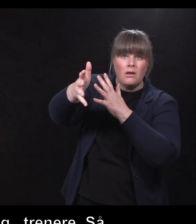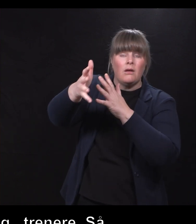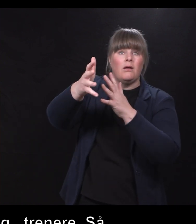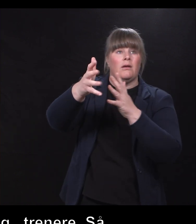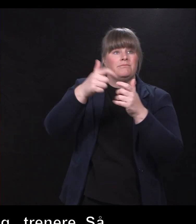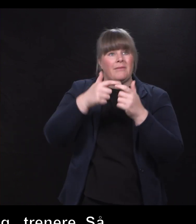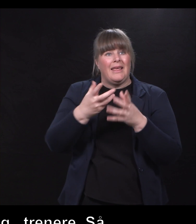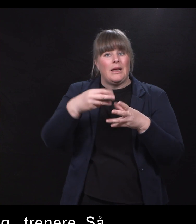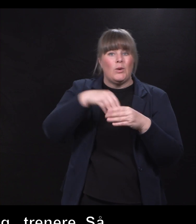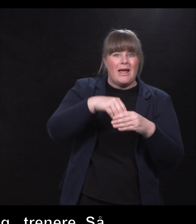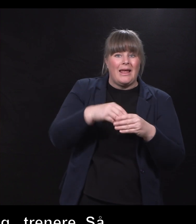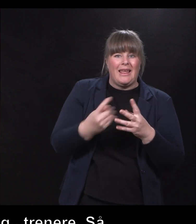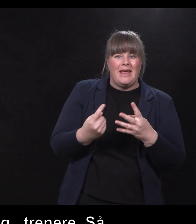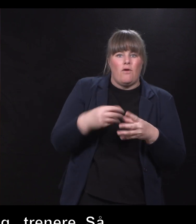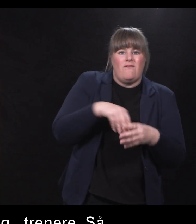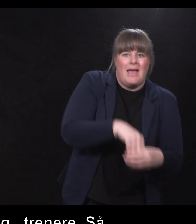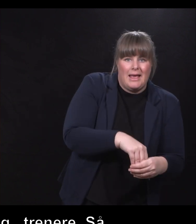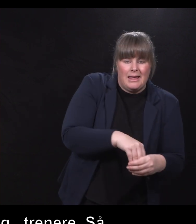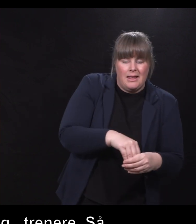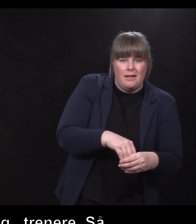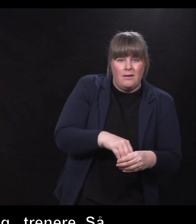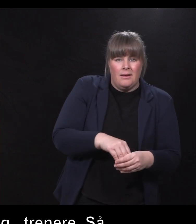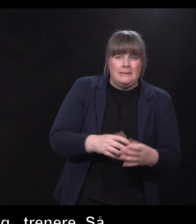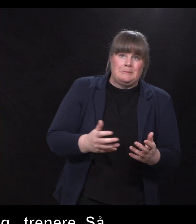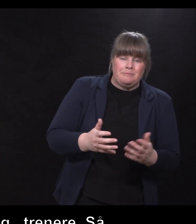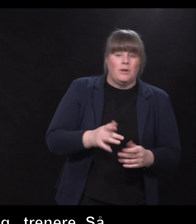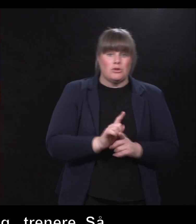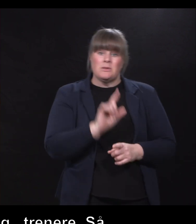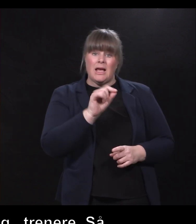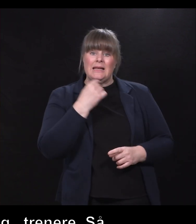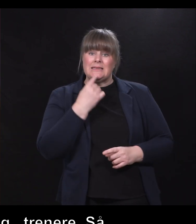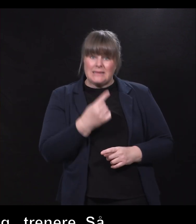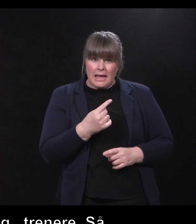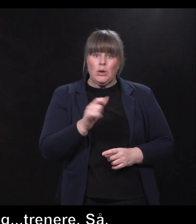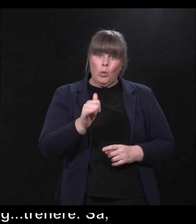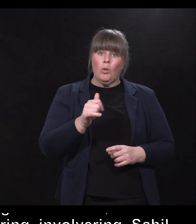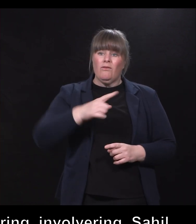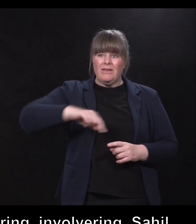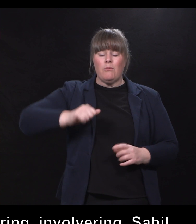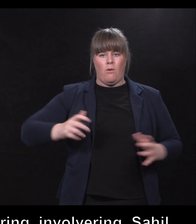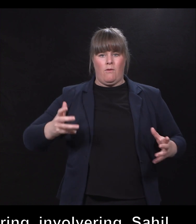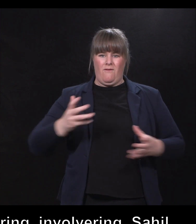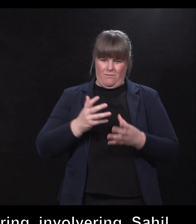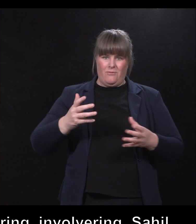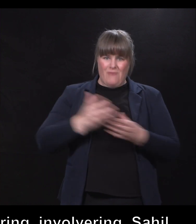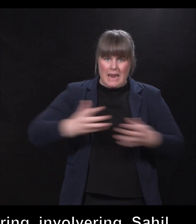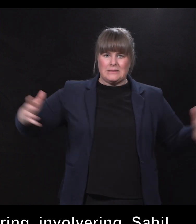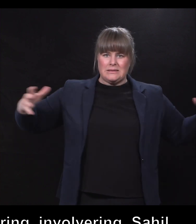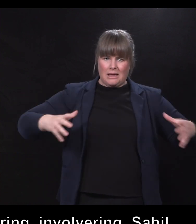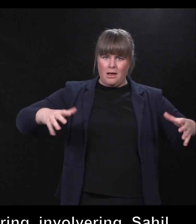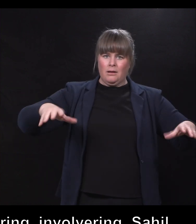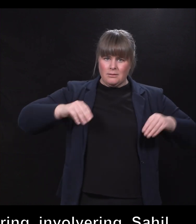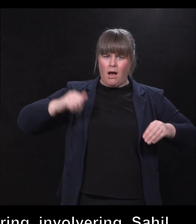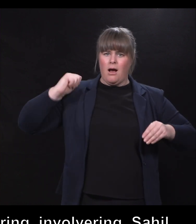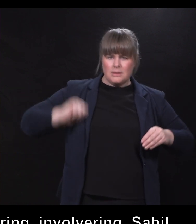det Sail forteller om, det krever at fellesskapet tar et ansvar, og at vi sørger for